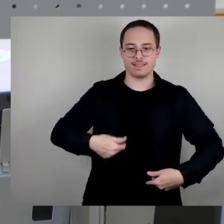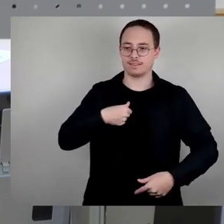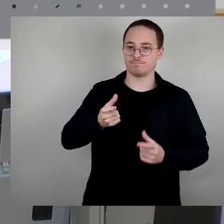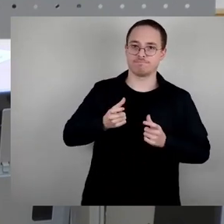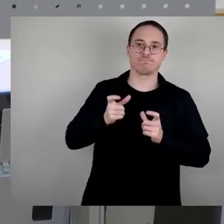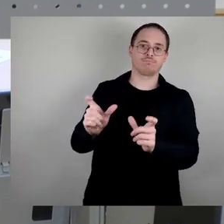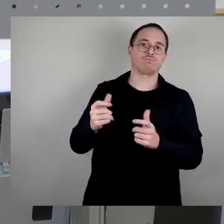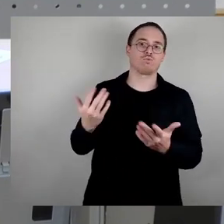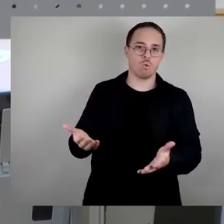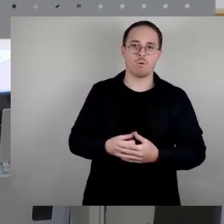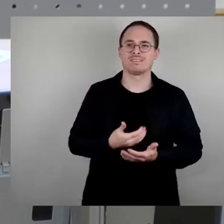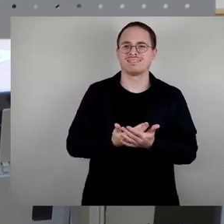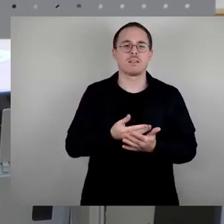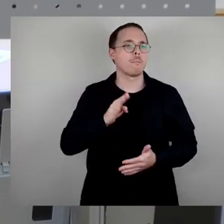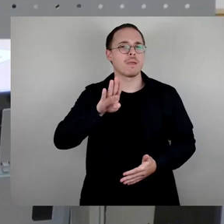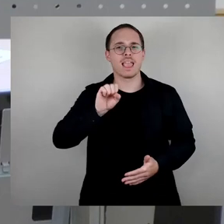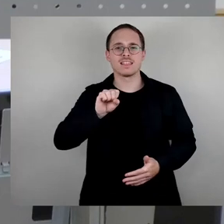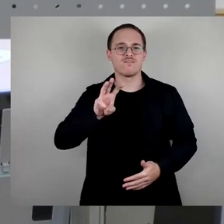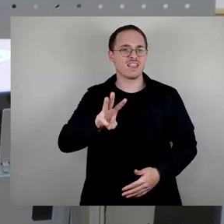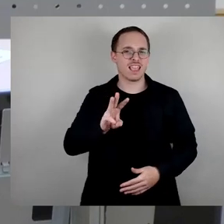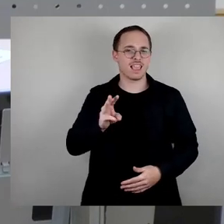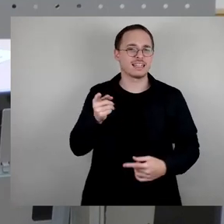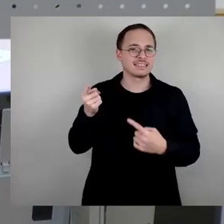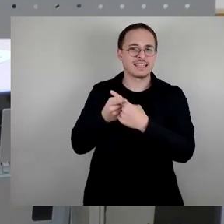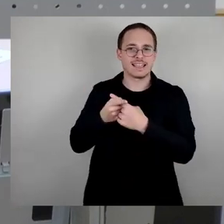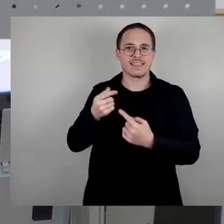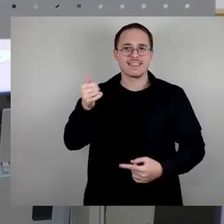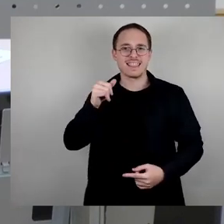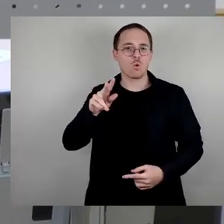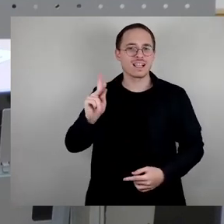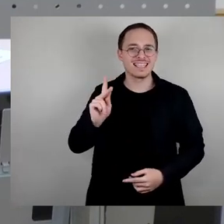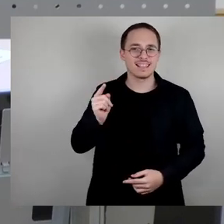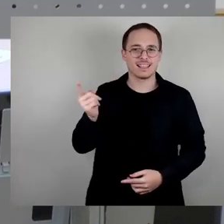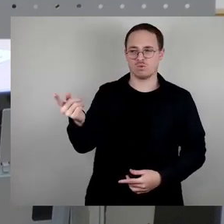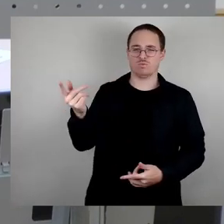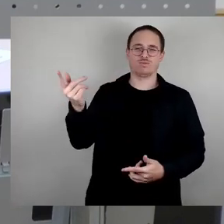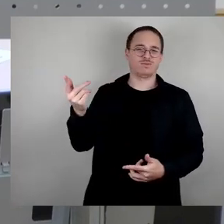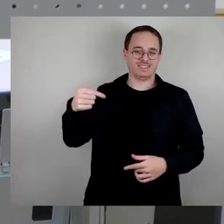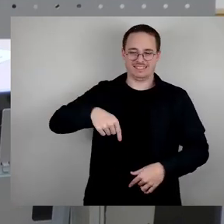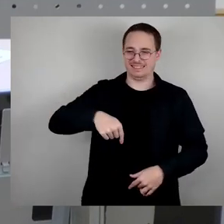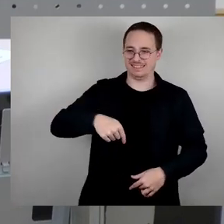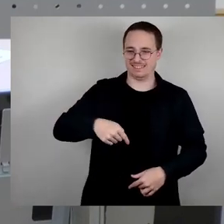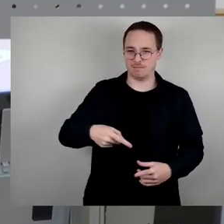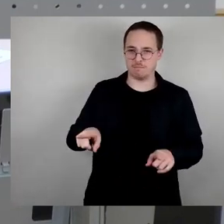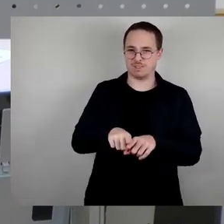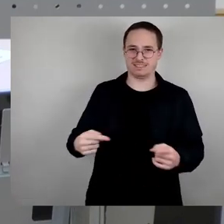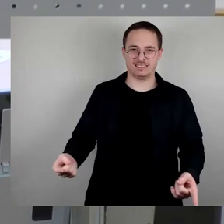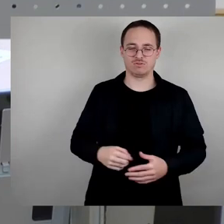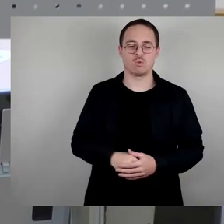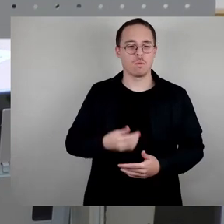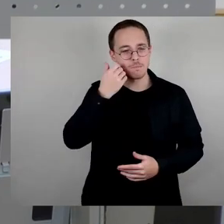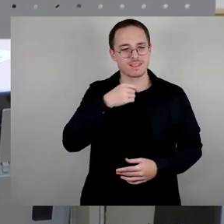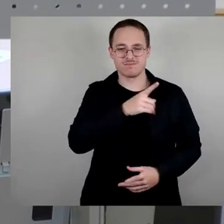-Geschichte gegen Thilo Kießling hier vollkommen fehl am Platze gewesen. Gehen Sie auf die Inhalte, hören Sie auf, im Prinzip sich mit diesen Dingen hier zu